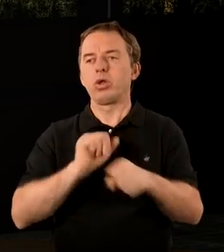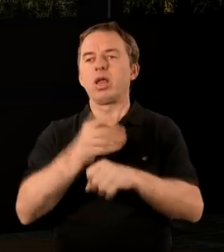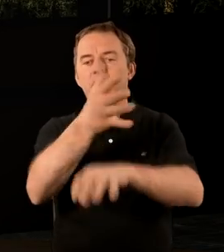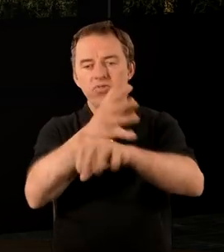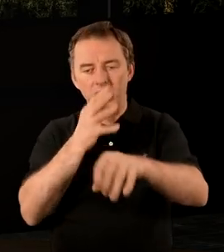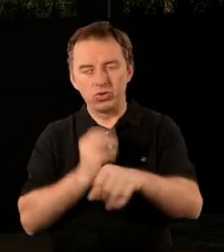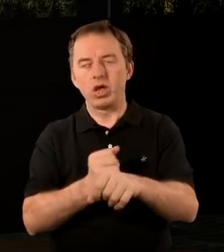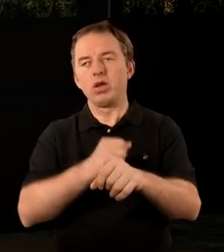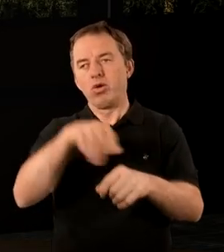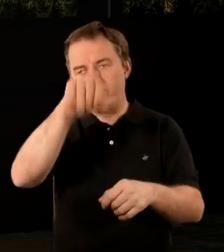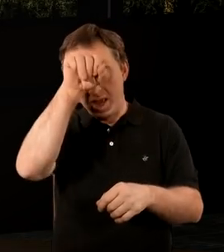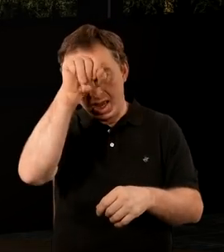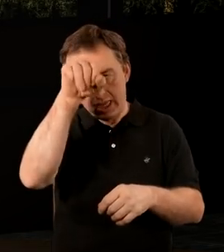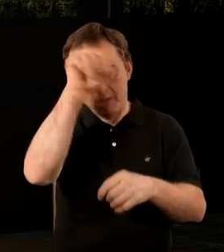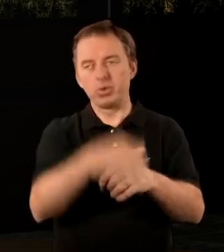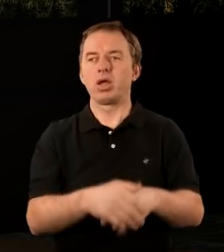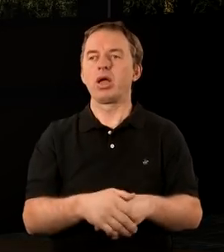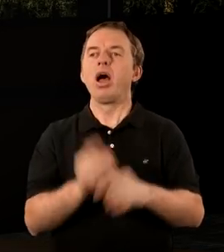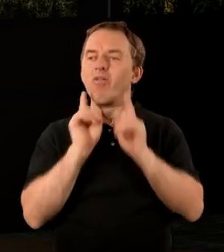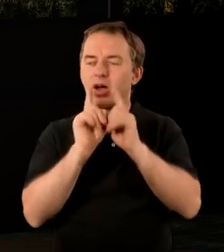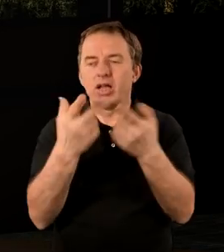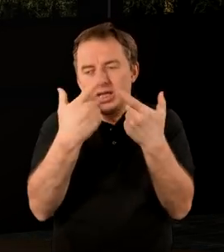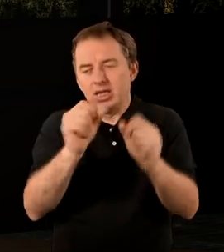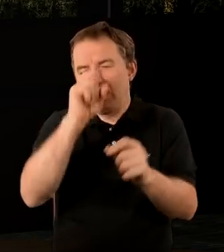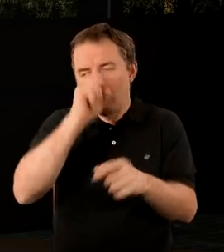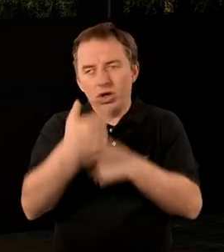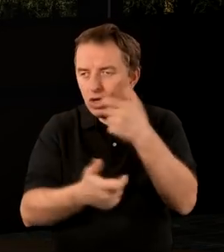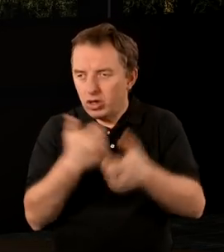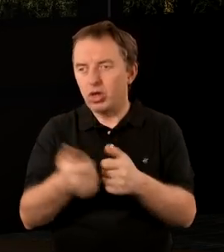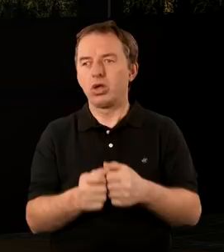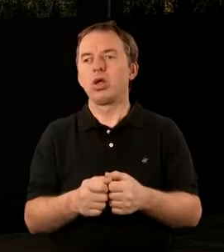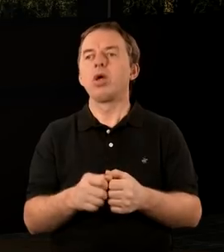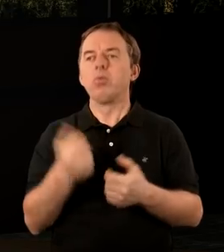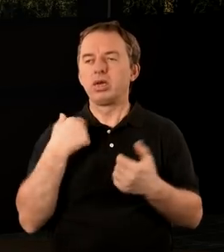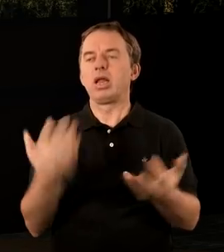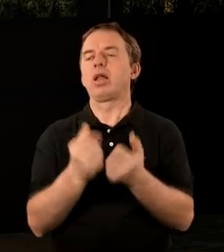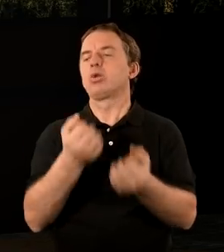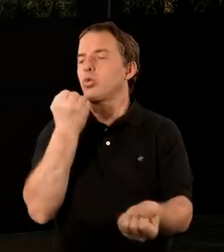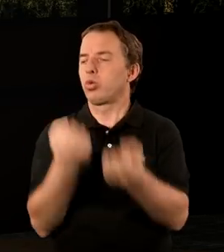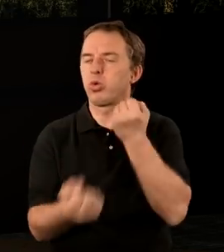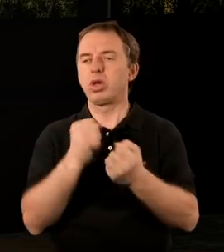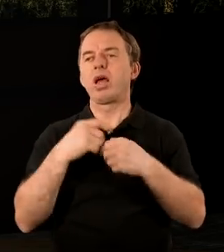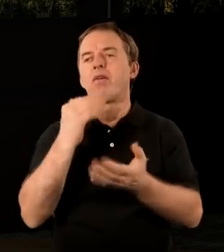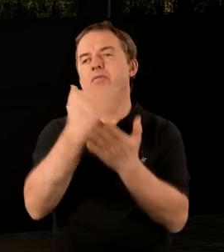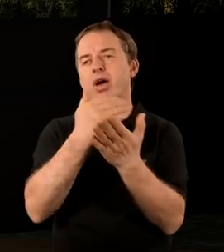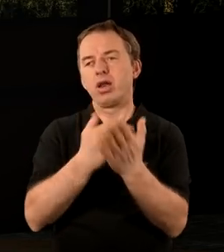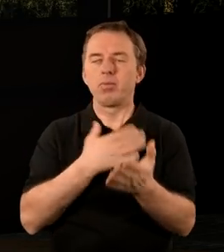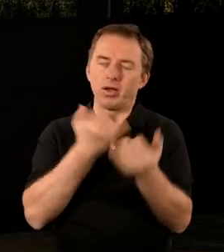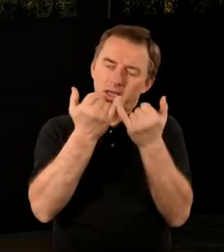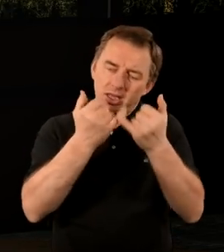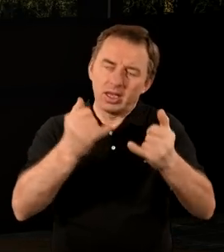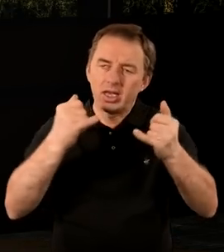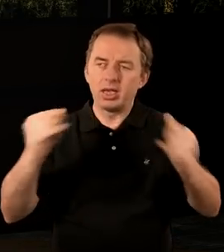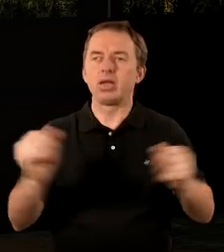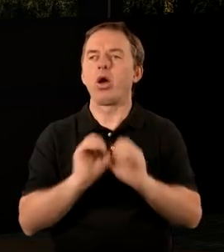w więzieniu w Egipcie. Faktycznie niczego złego nie zrobił, znalazł się w bardzo trudnych warunkach. Mamy